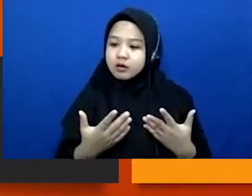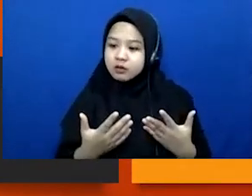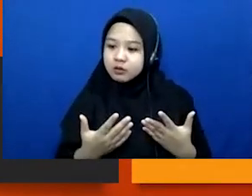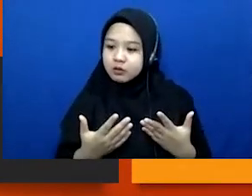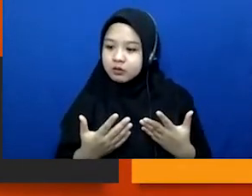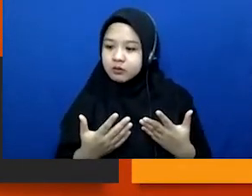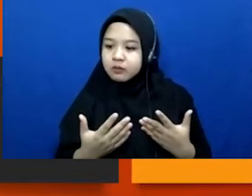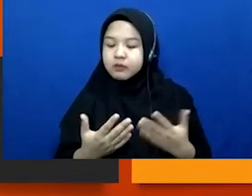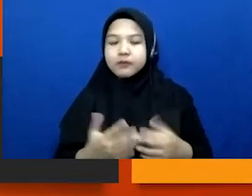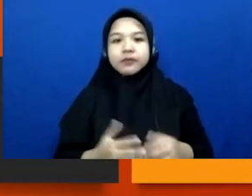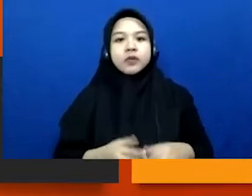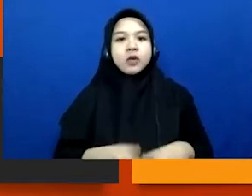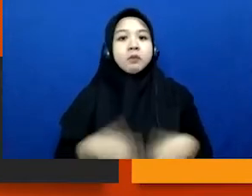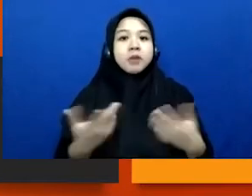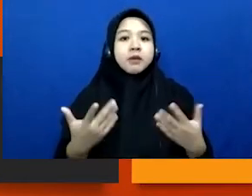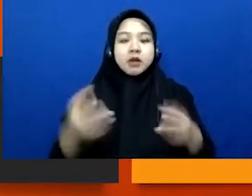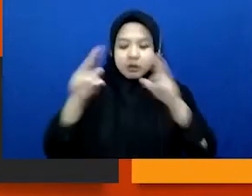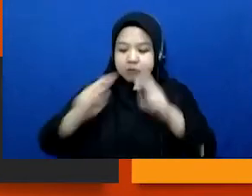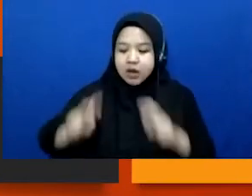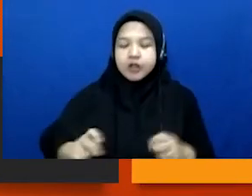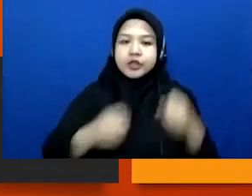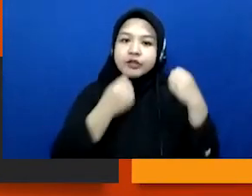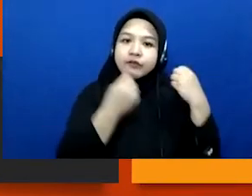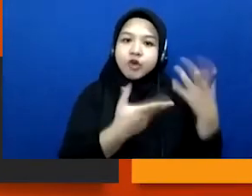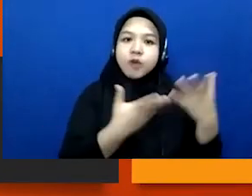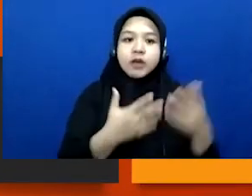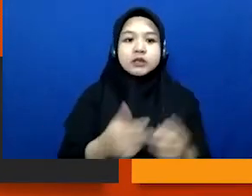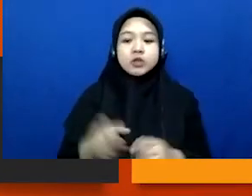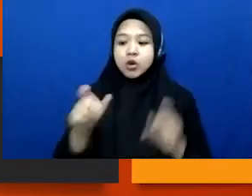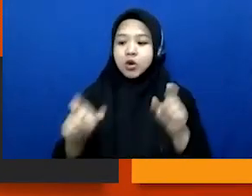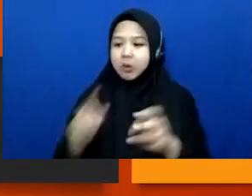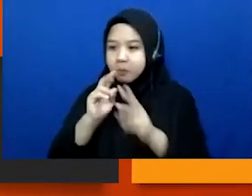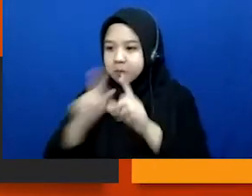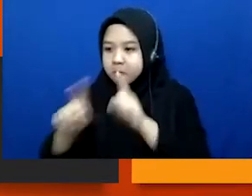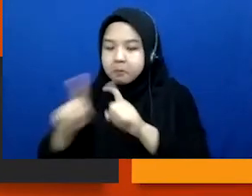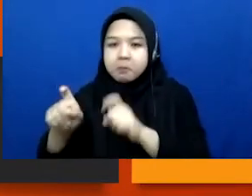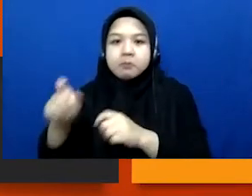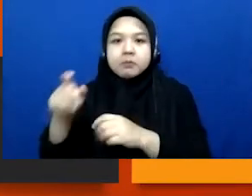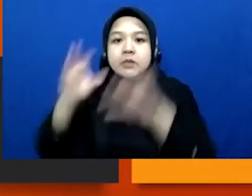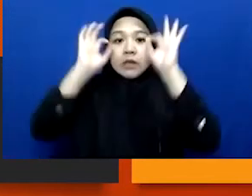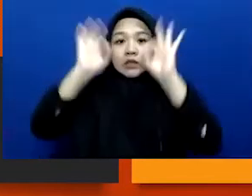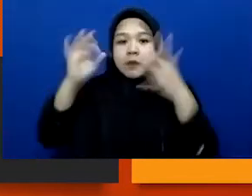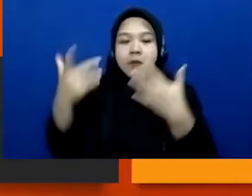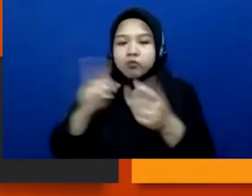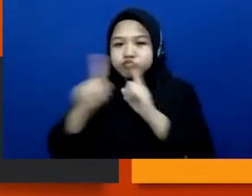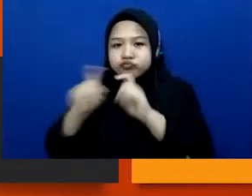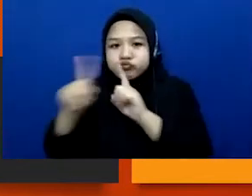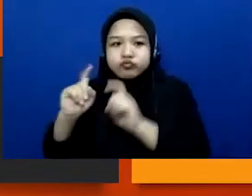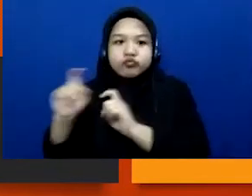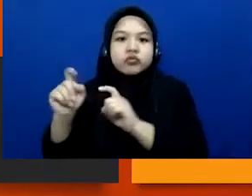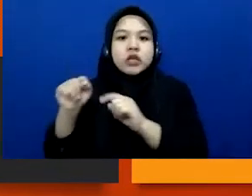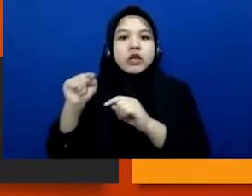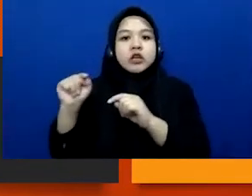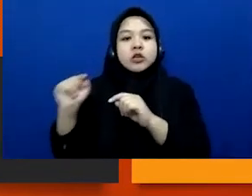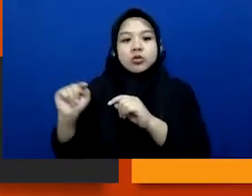adalah bagaimana menggali informasi dari orang-orang kesaksian orang-orang gitu kan nah ini adalah